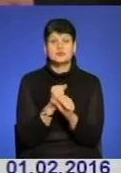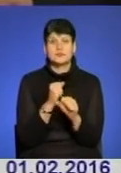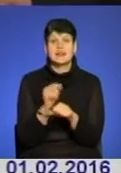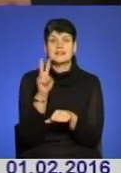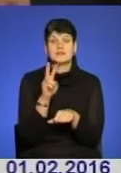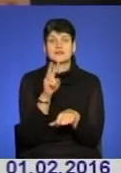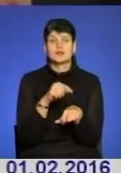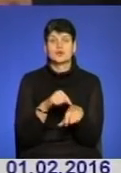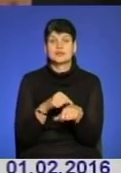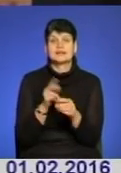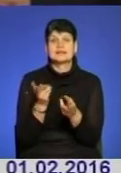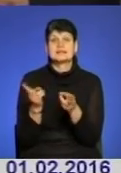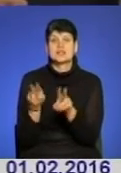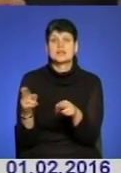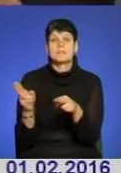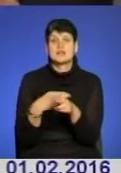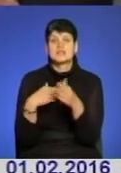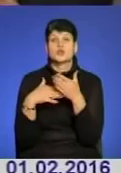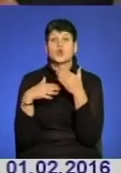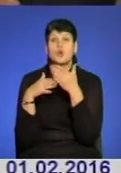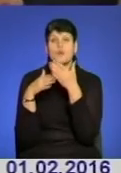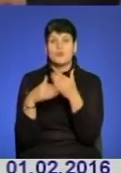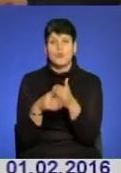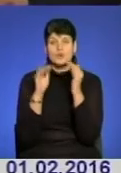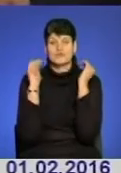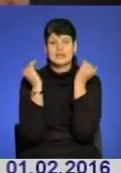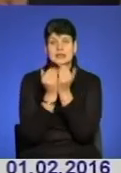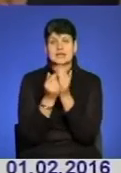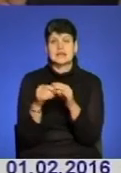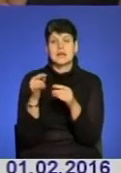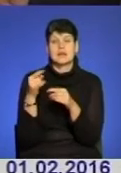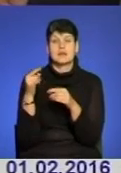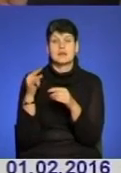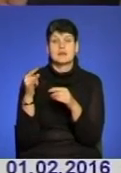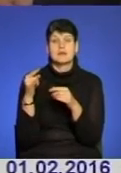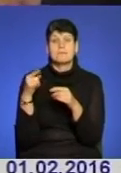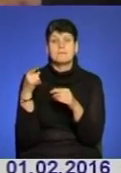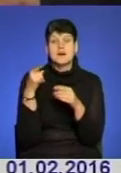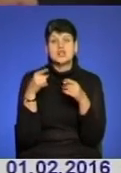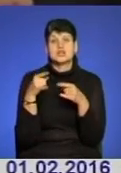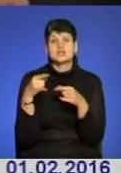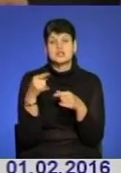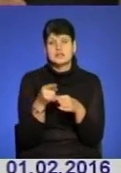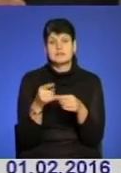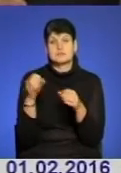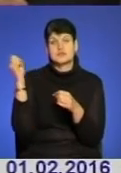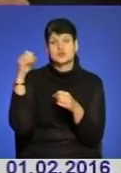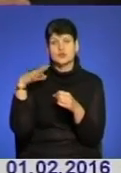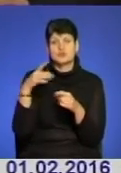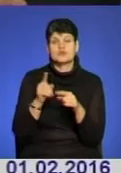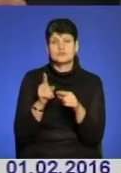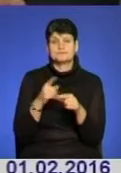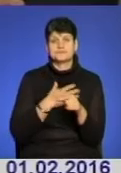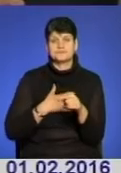години воно його залишили без допомоги в закритій машині під сонцем, що звичайно, що усугубило його стан. І